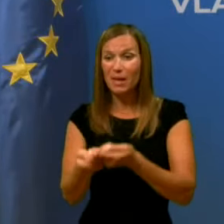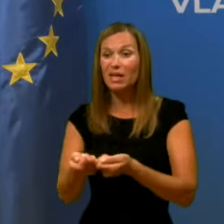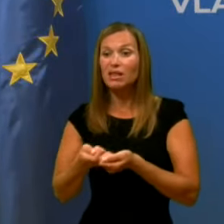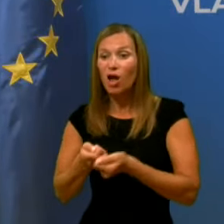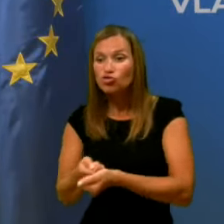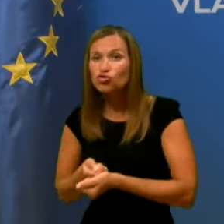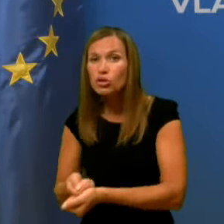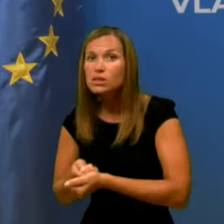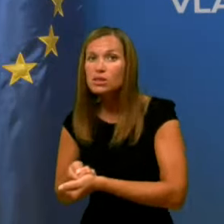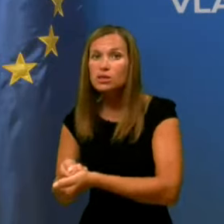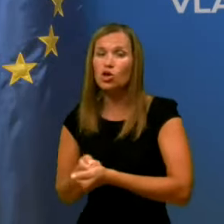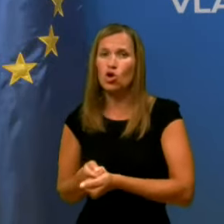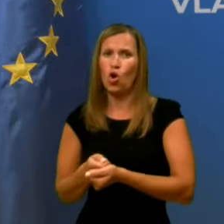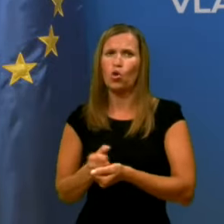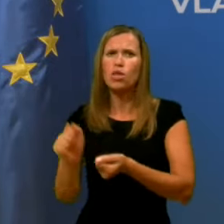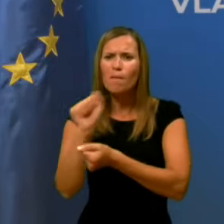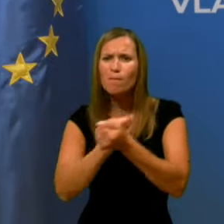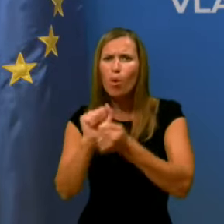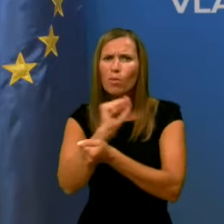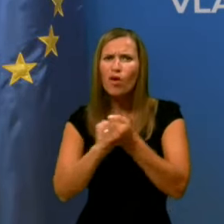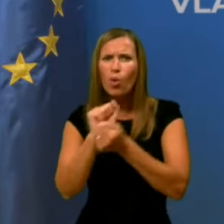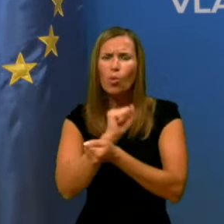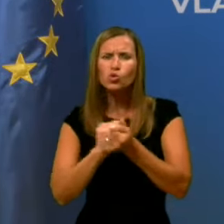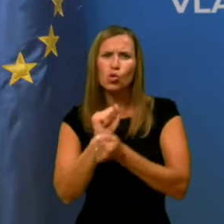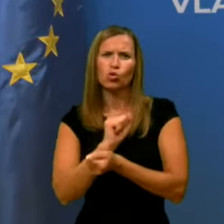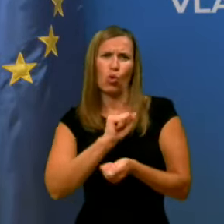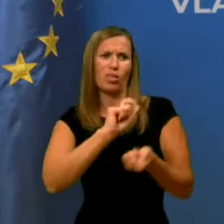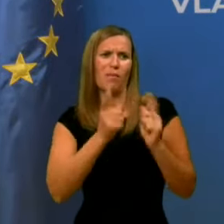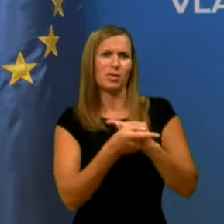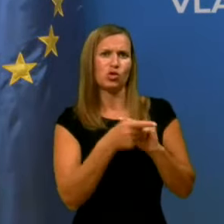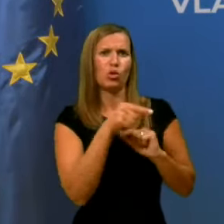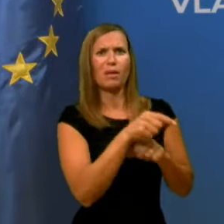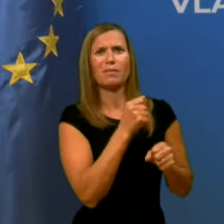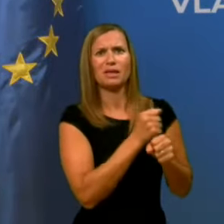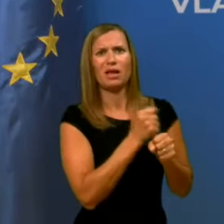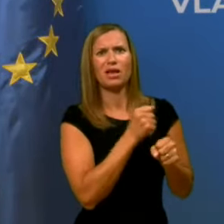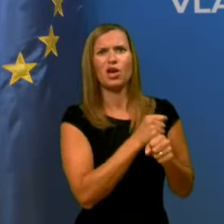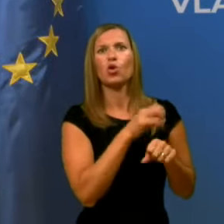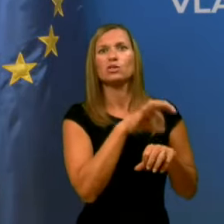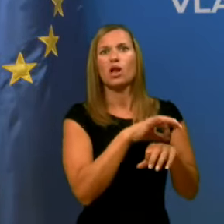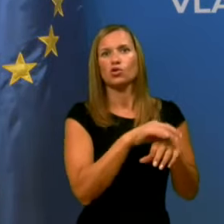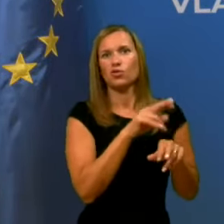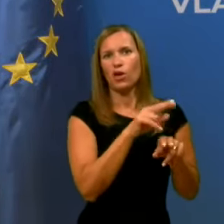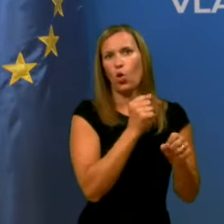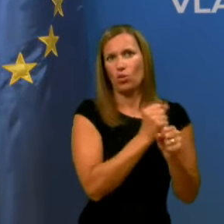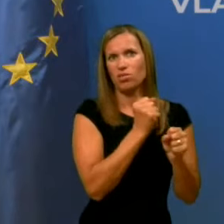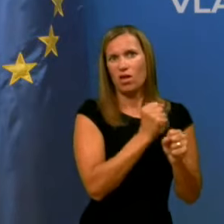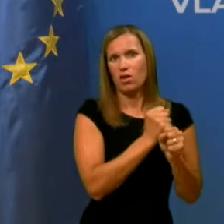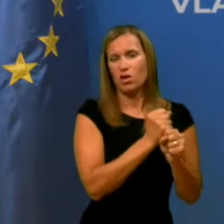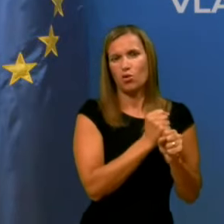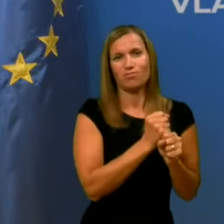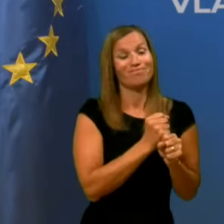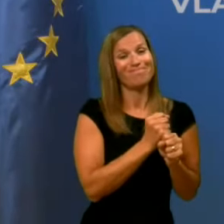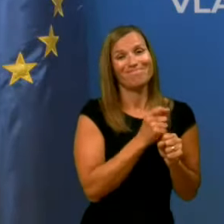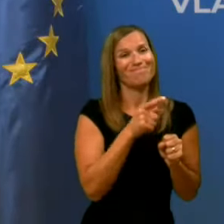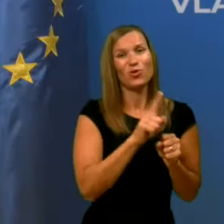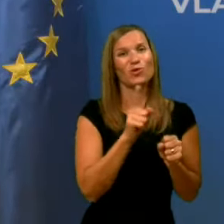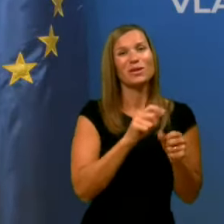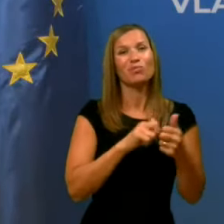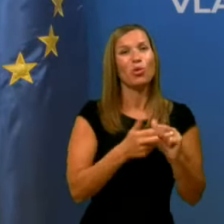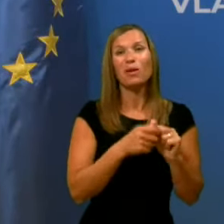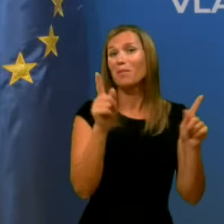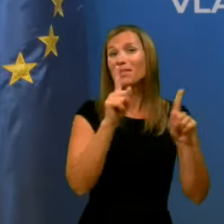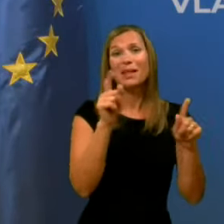da, ne vem, posodo, da čistijo prostore, namesto, da bi delali zdravstveno delo. Lejte, to ni problem ne